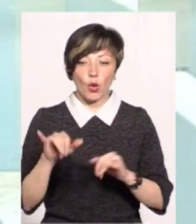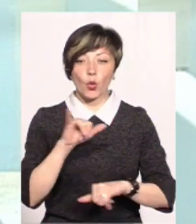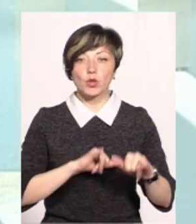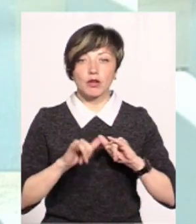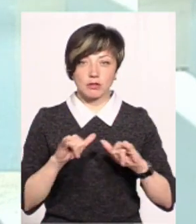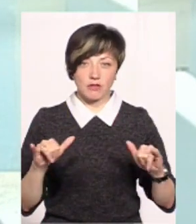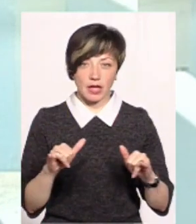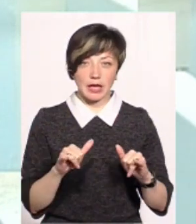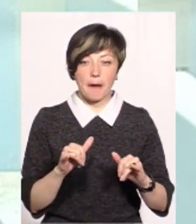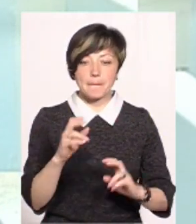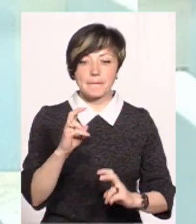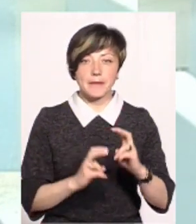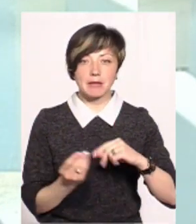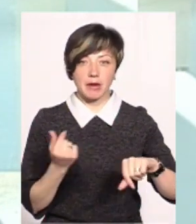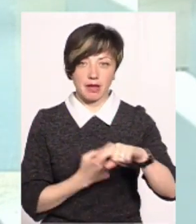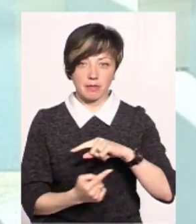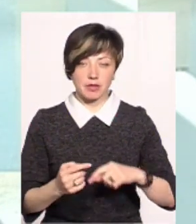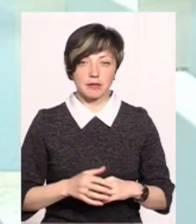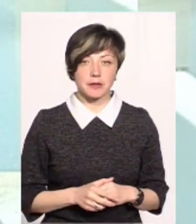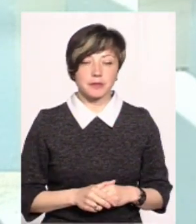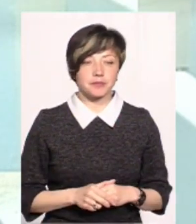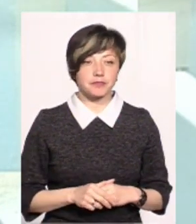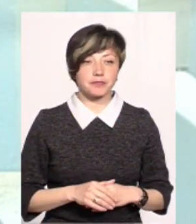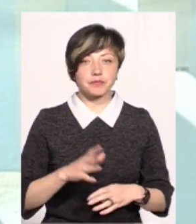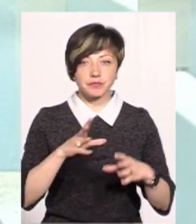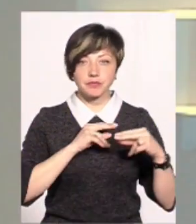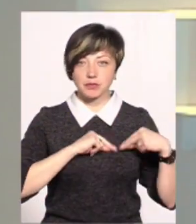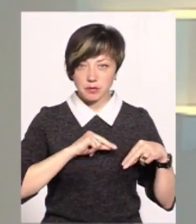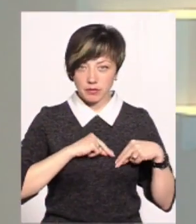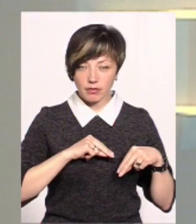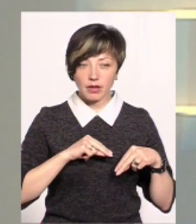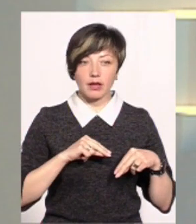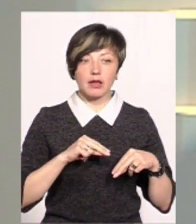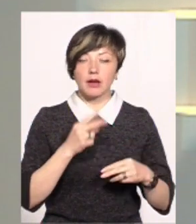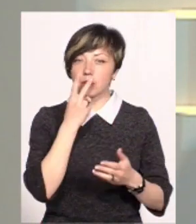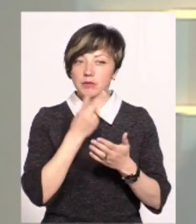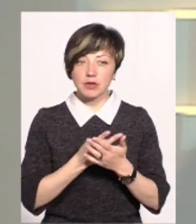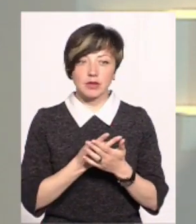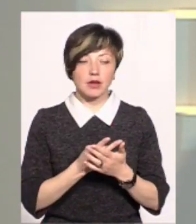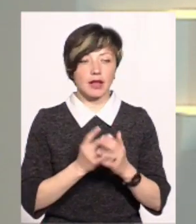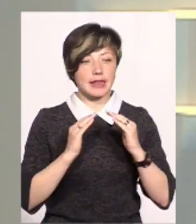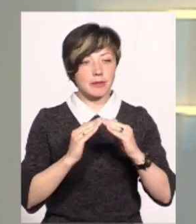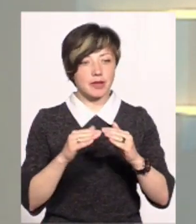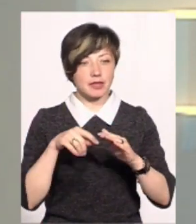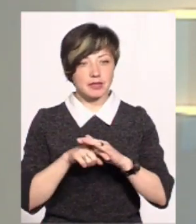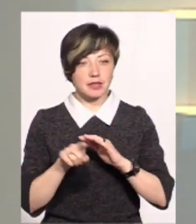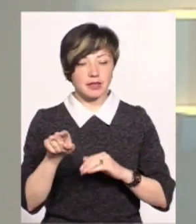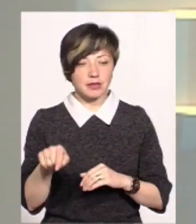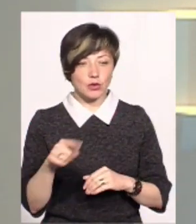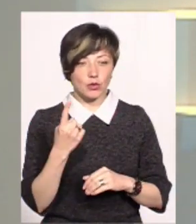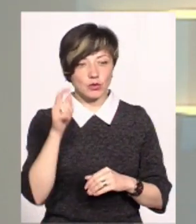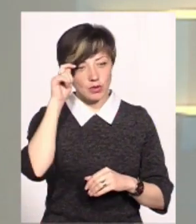і куди розвиватися підприємництво, і як рухатись. Моя колега Светлана Поробок зазирнула у теплицю до Олександра